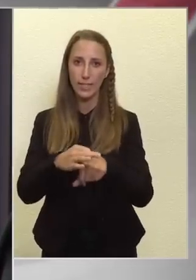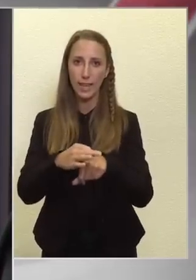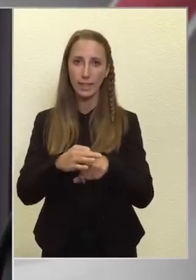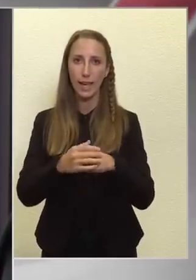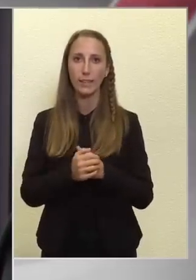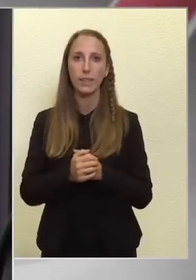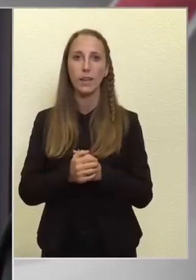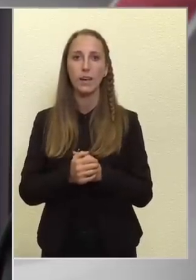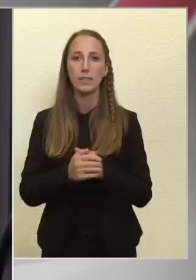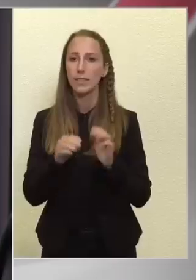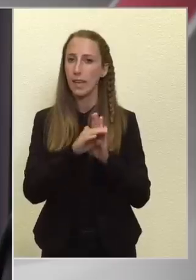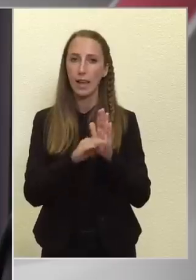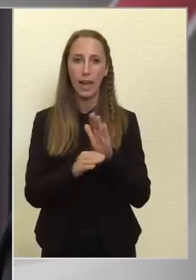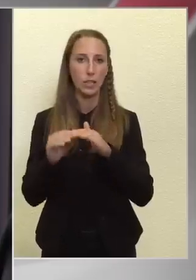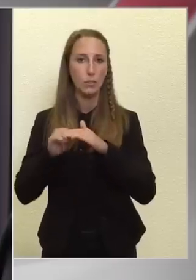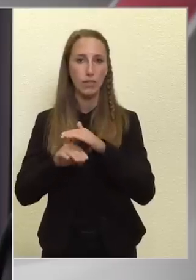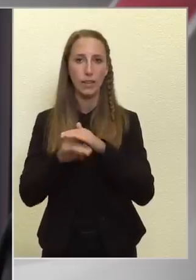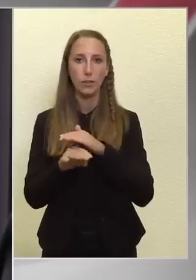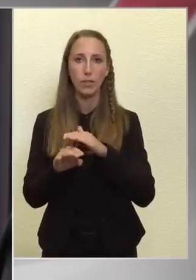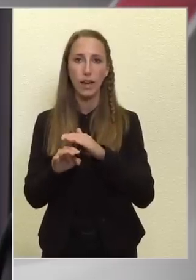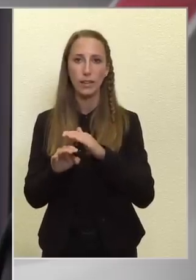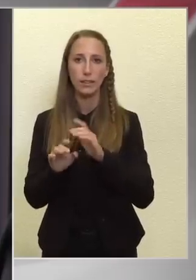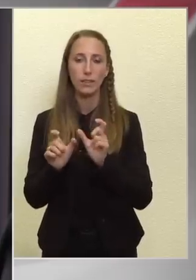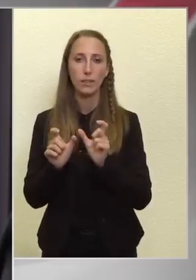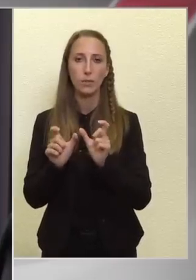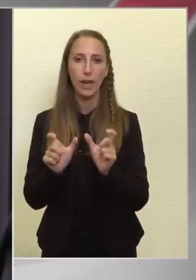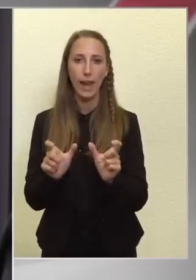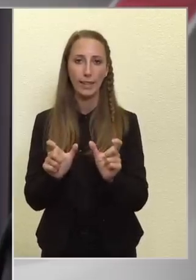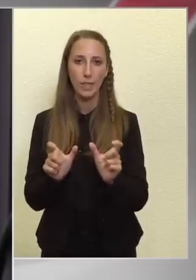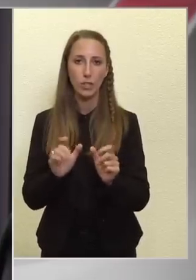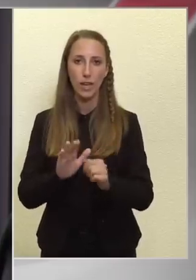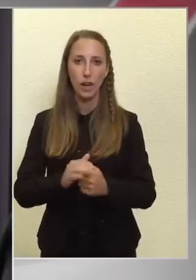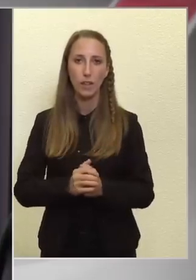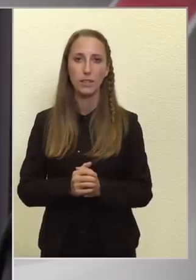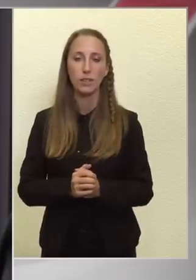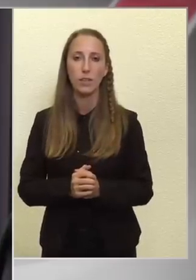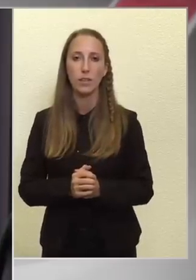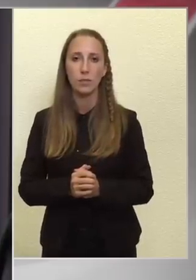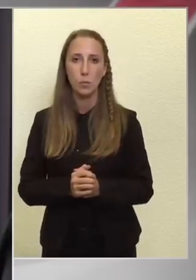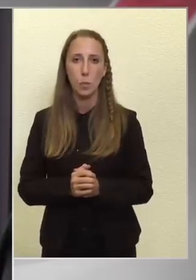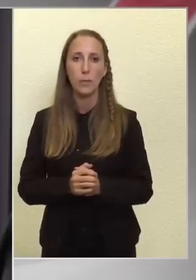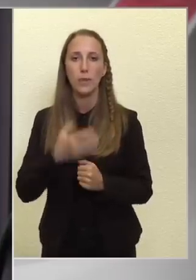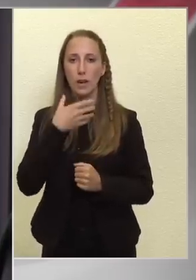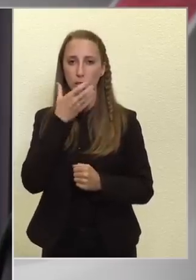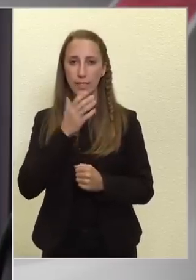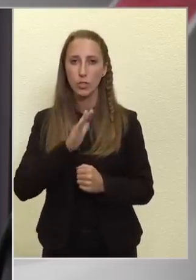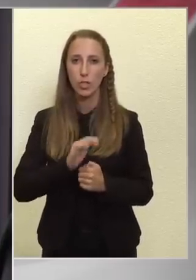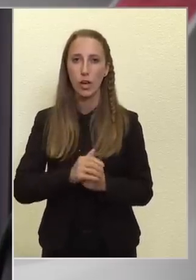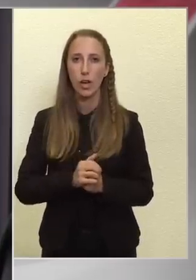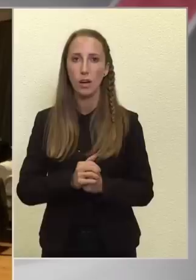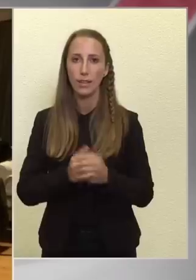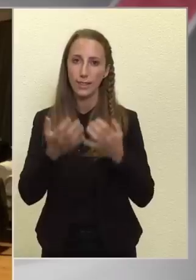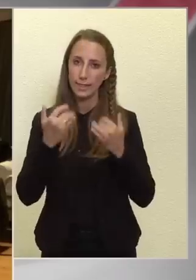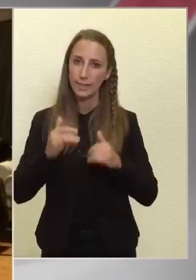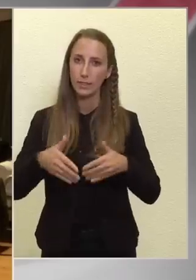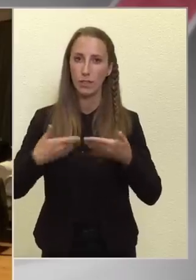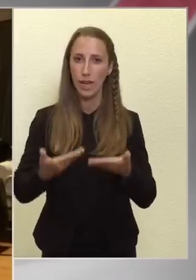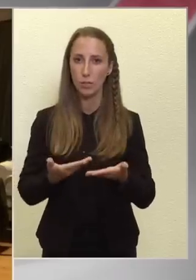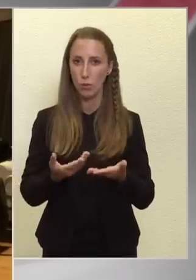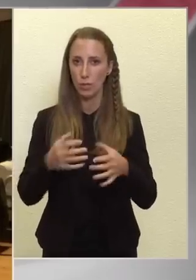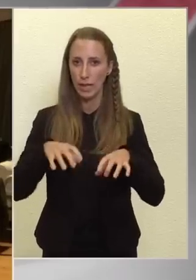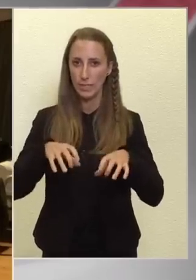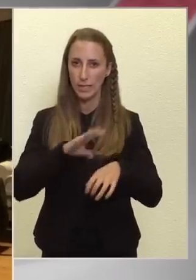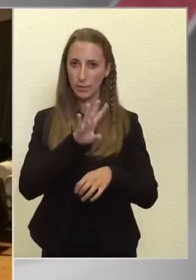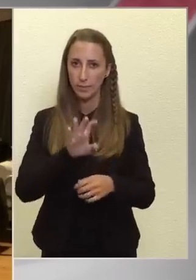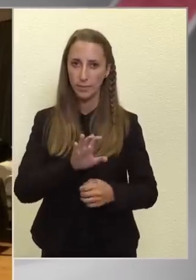az illegális bevándorlók megállati megállítására, ezt rasszista indítatásból teszik.